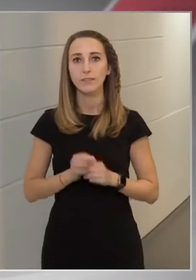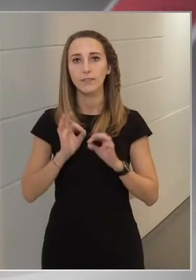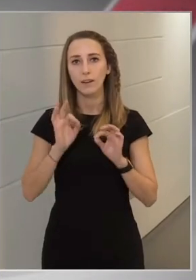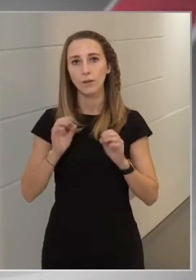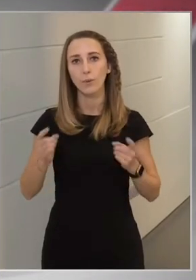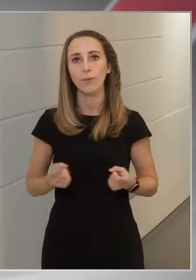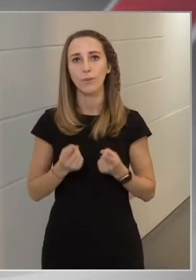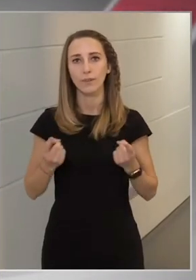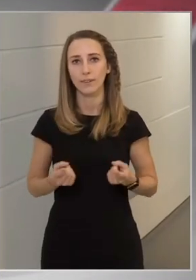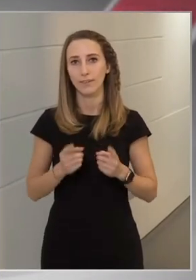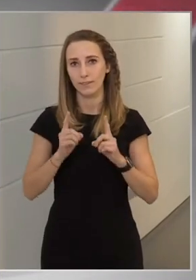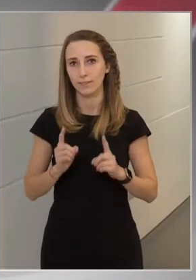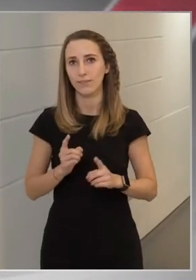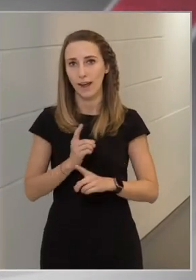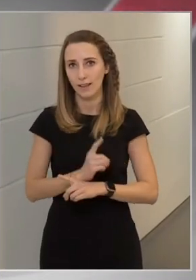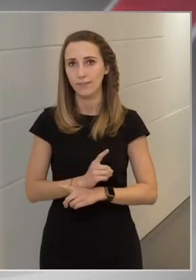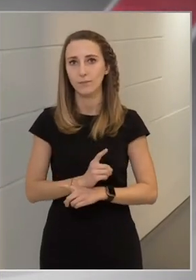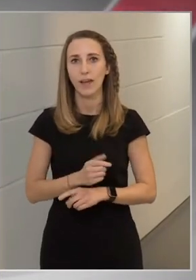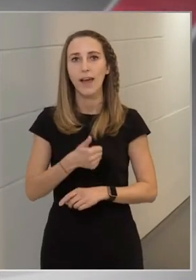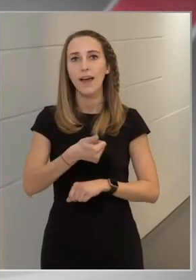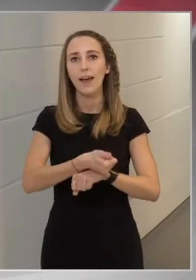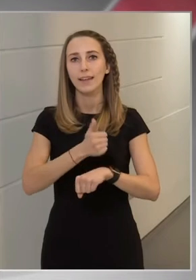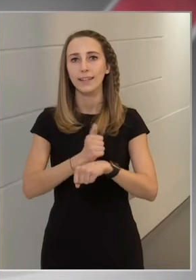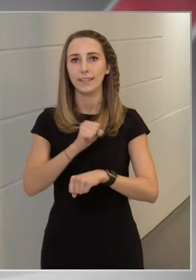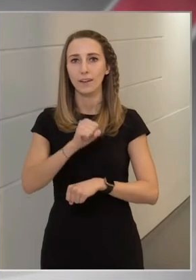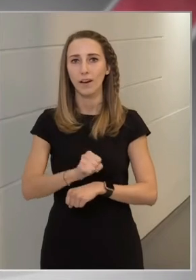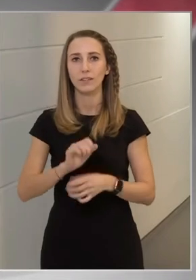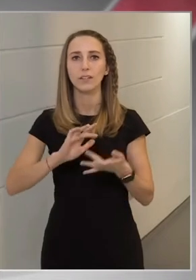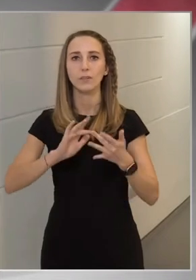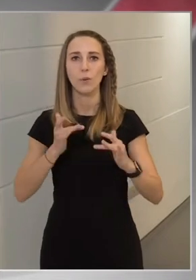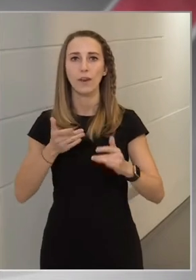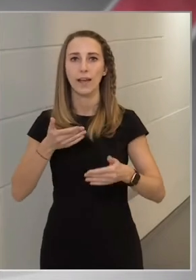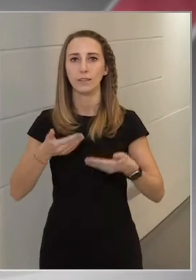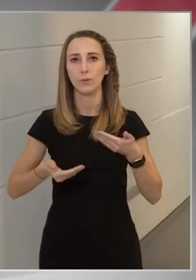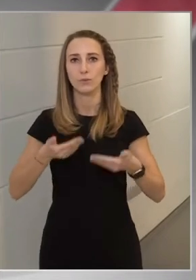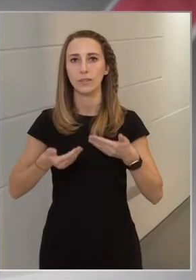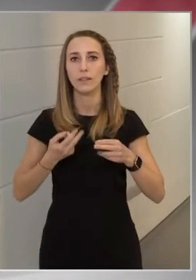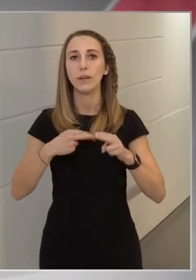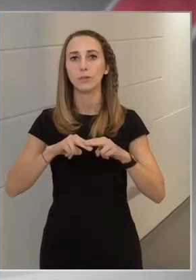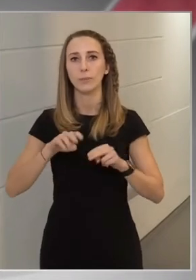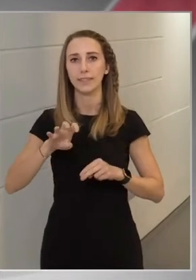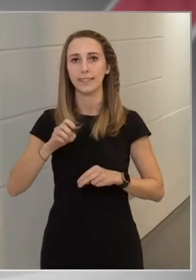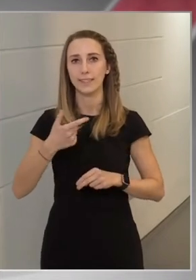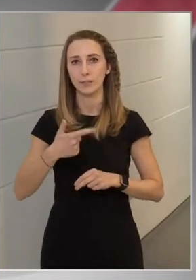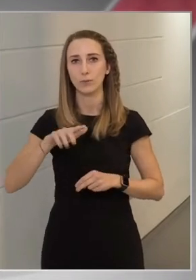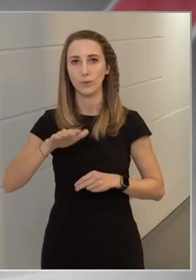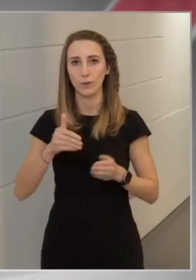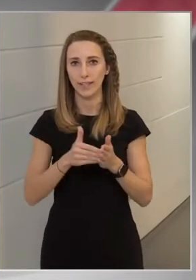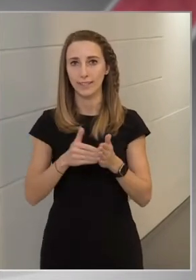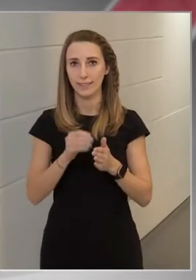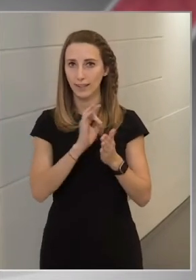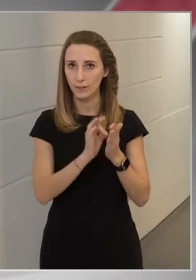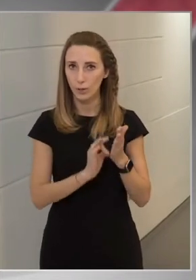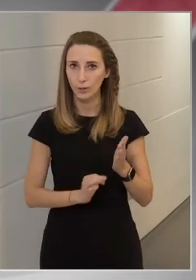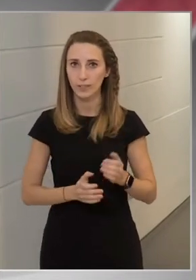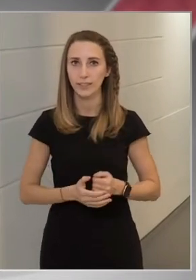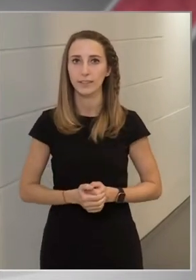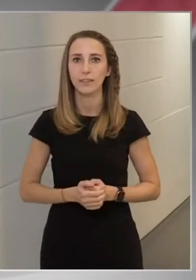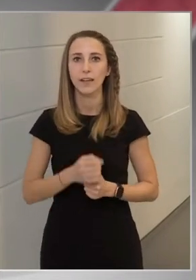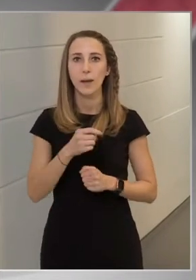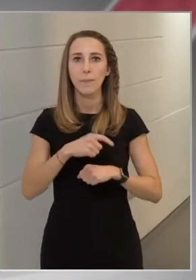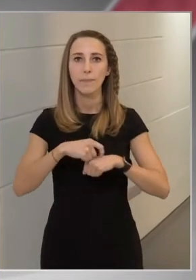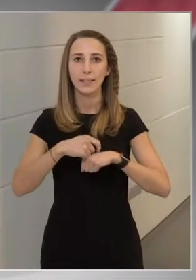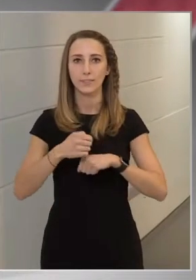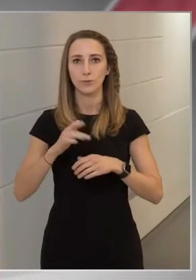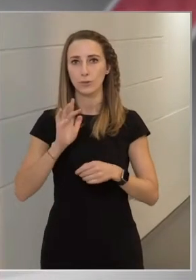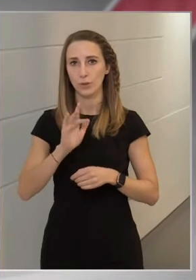hír áll rendelkezésünkre, hogy egy hét alatt az online konzultációt több mint 425 ezeren töltötték ki. Március